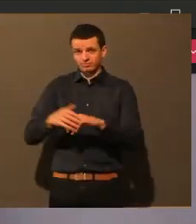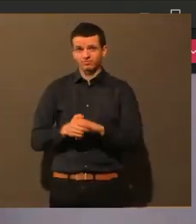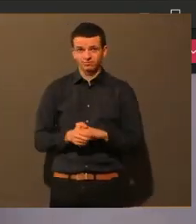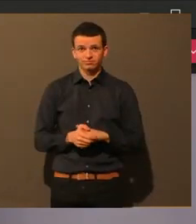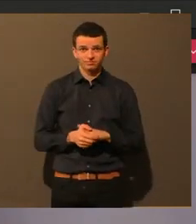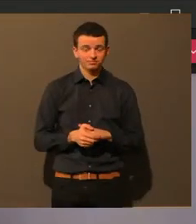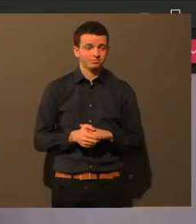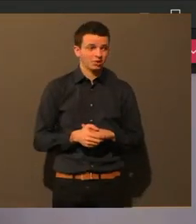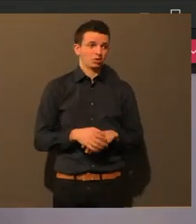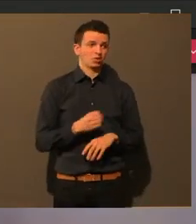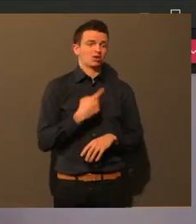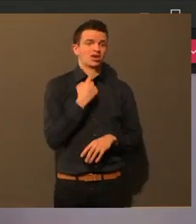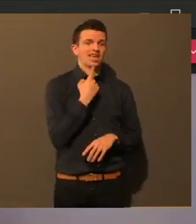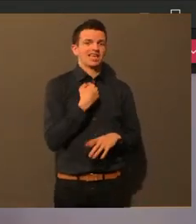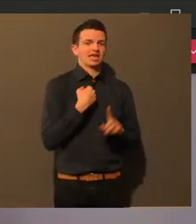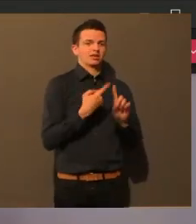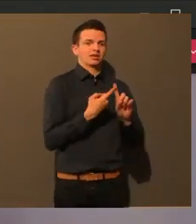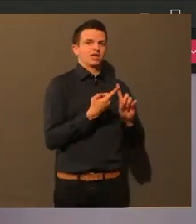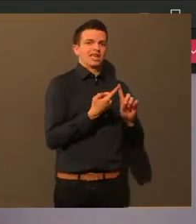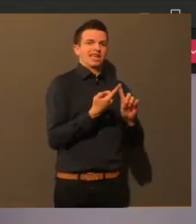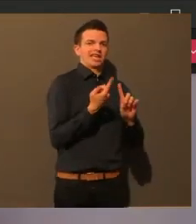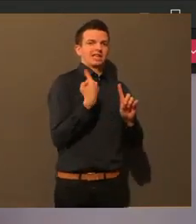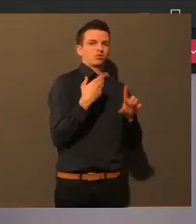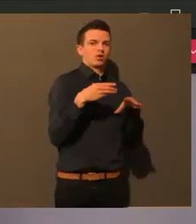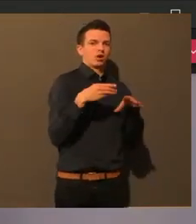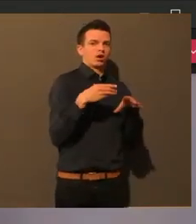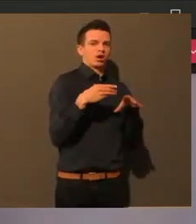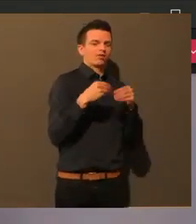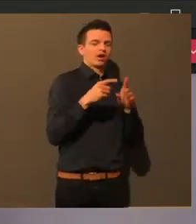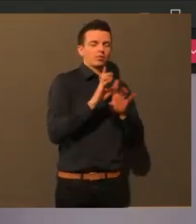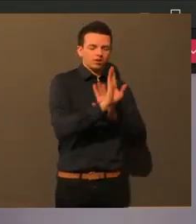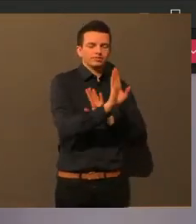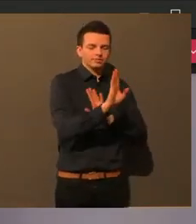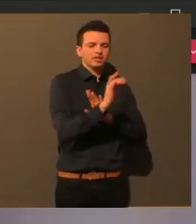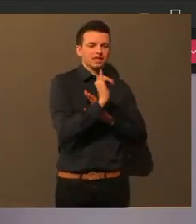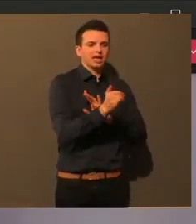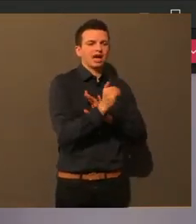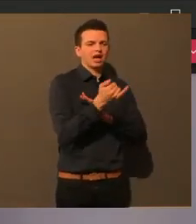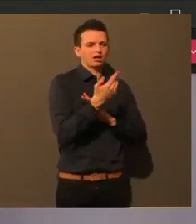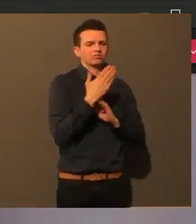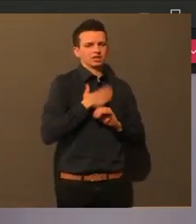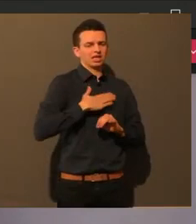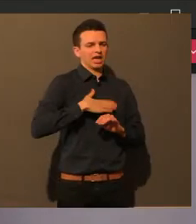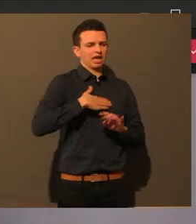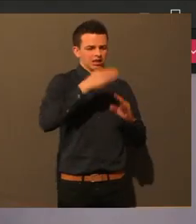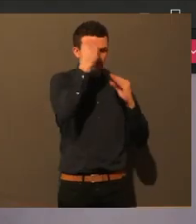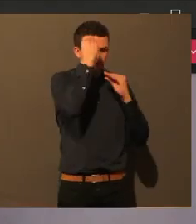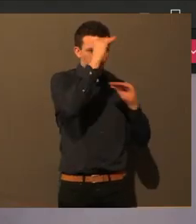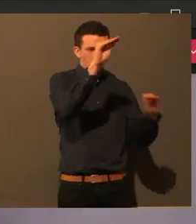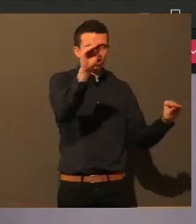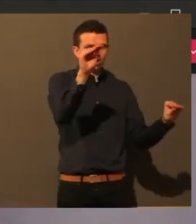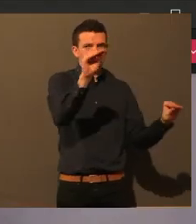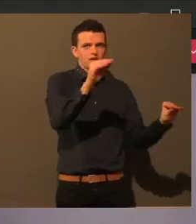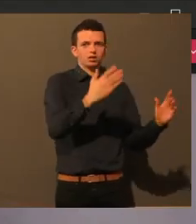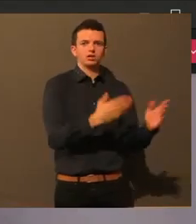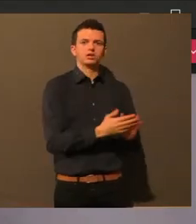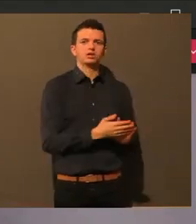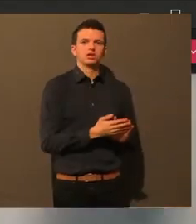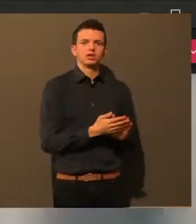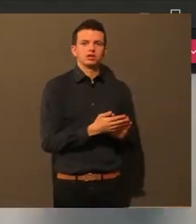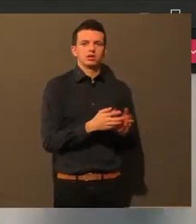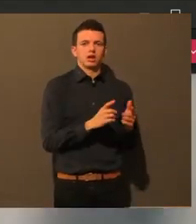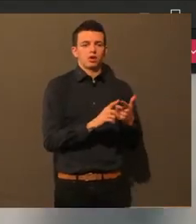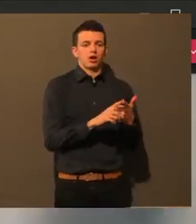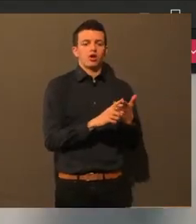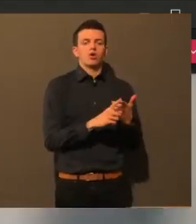an, weil das ist das Einfachere. Ja, können wir gerne machen, dass wir da nochmal kommunizieren. Aber andersrum auch, dass halt auch diejenigen, die nicht zu